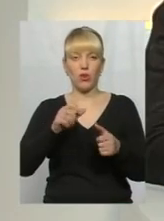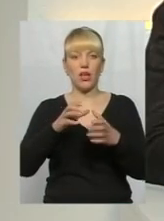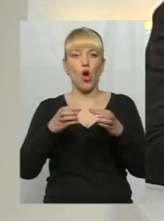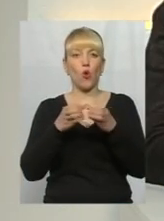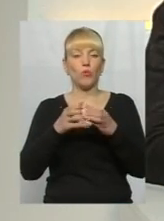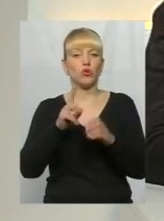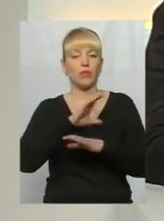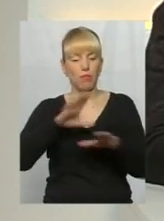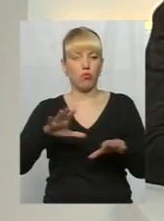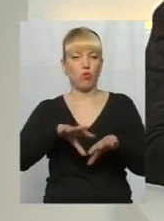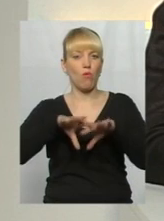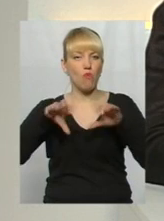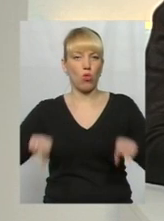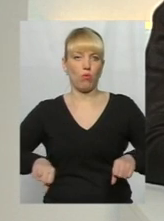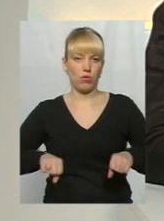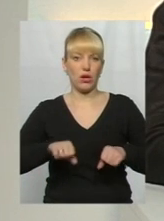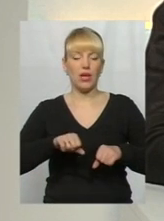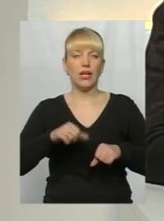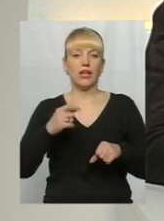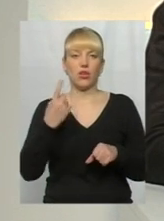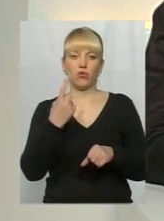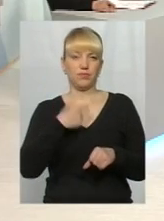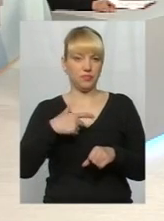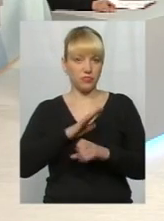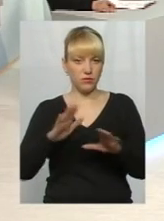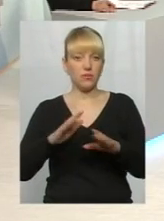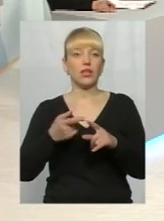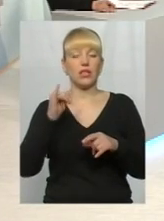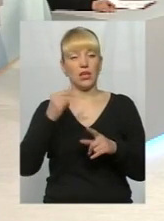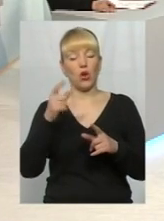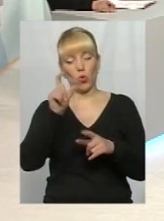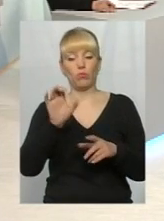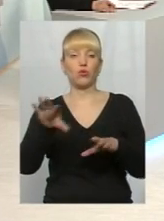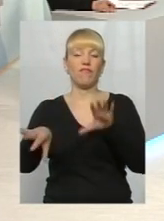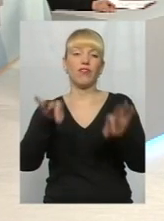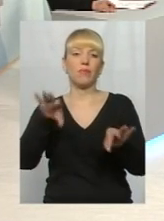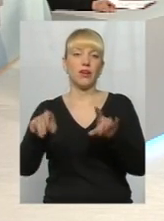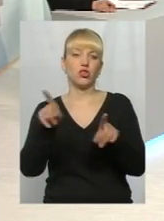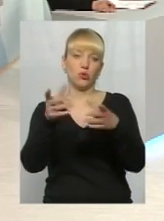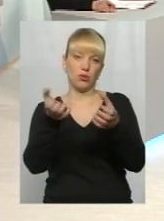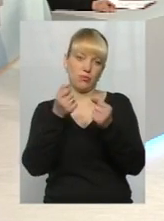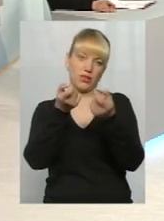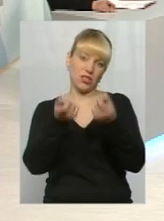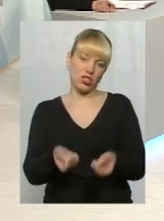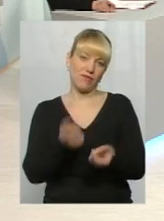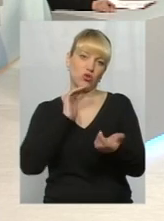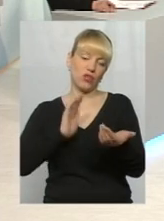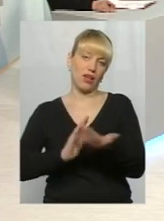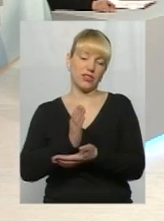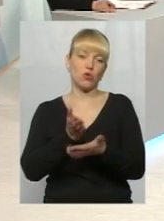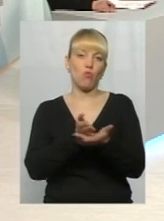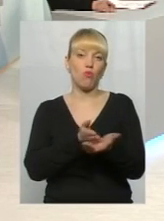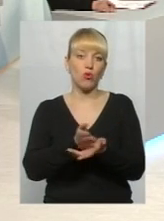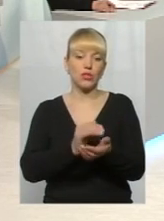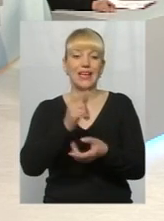не було монополій, щоб не було монополізації. Може вибирати між ними і отримувати дешевшу і якіснішу послугу, і